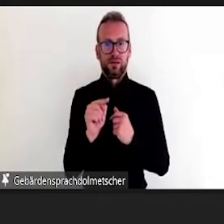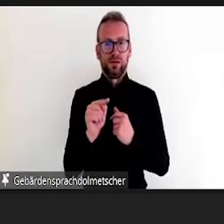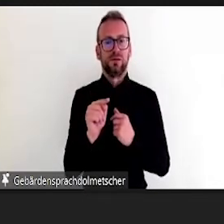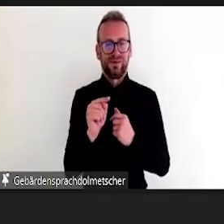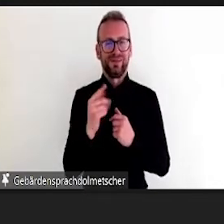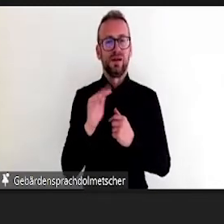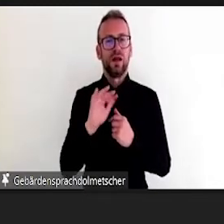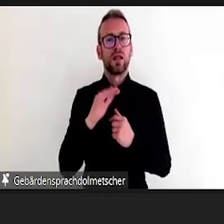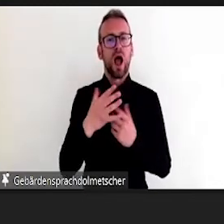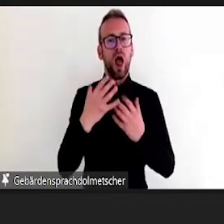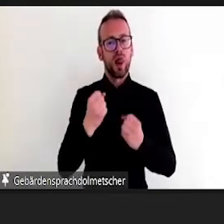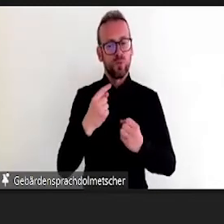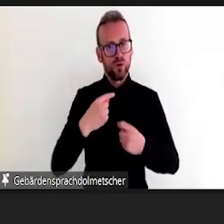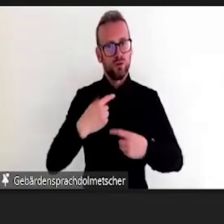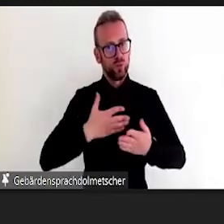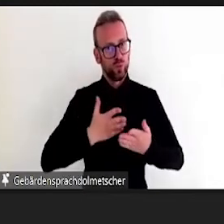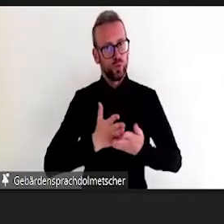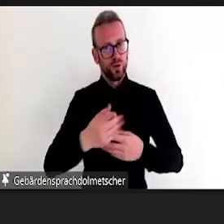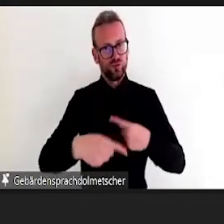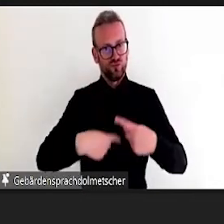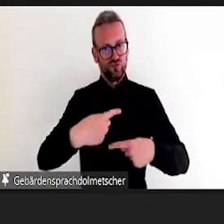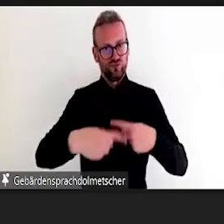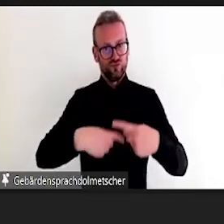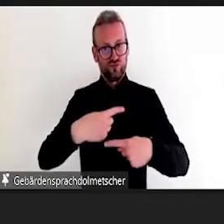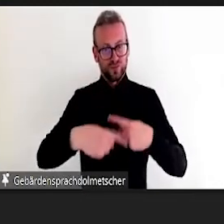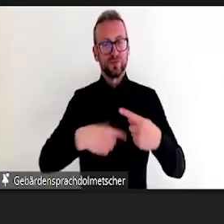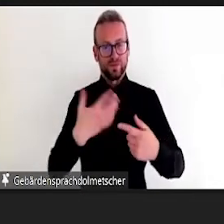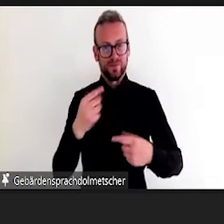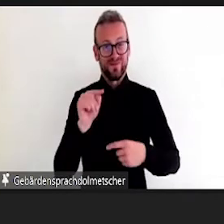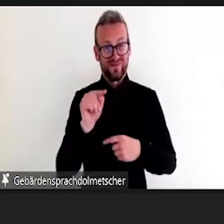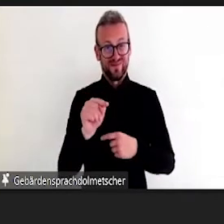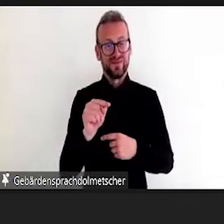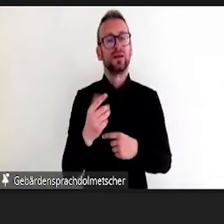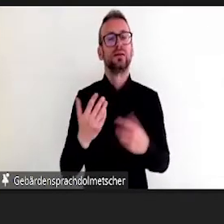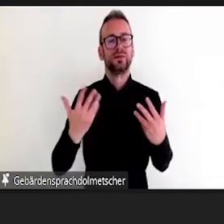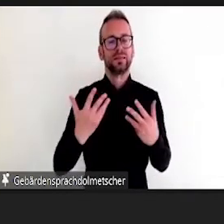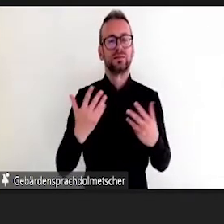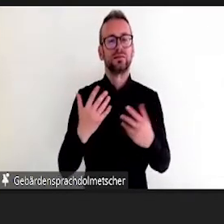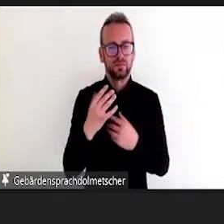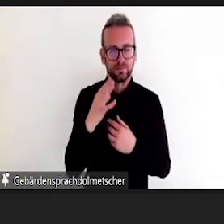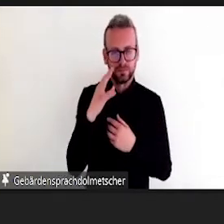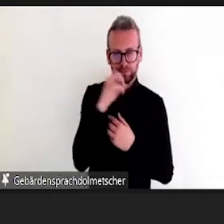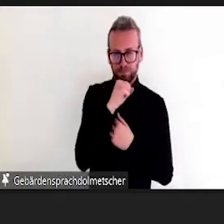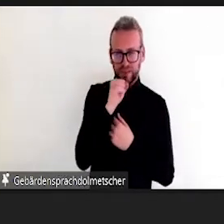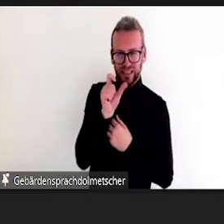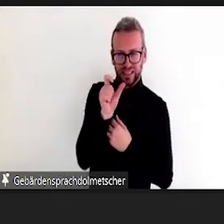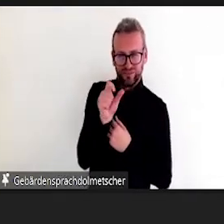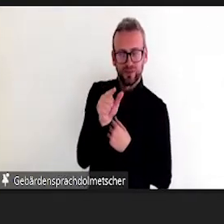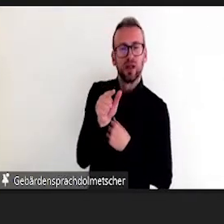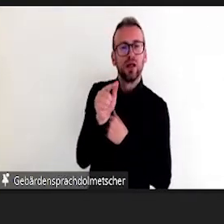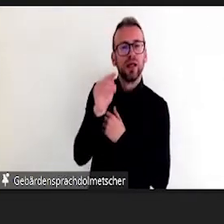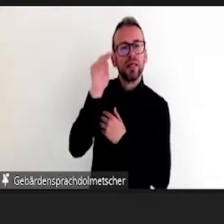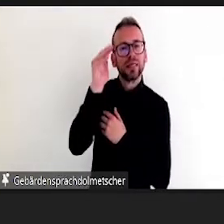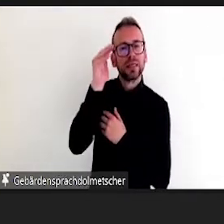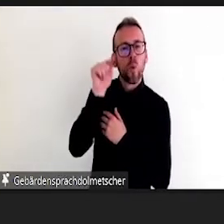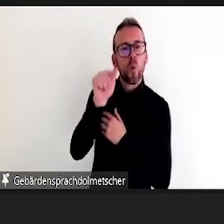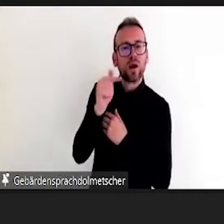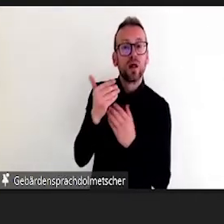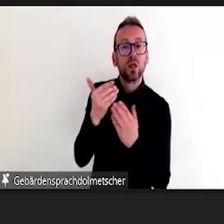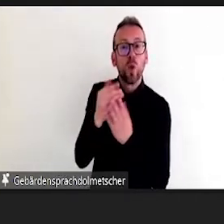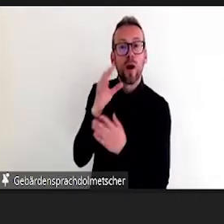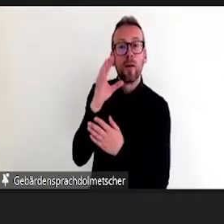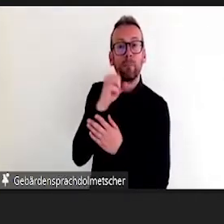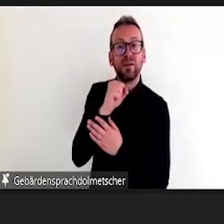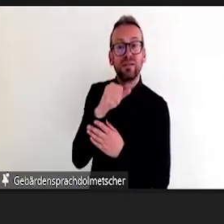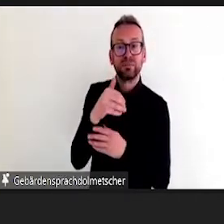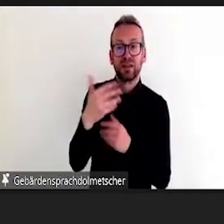Ebenen meinen im Grunde verschiedene Dimensionen. Auf der ersten Ebene finden wir sowas wie assistive Technologien, das heißt